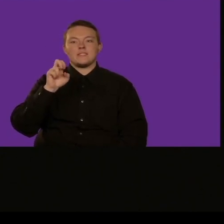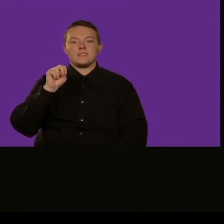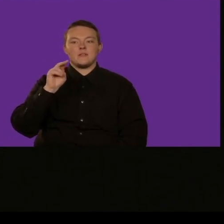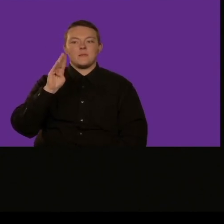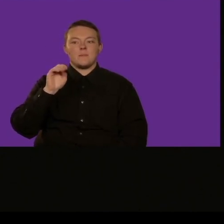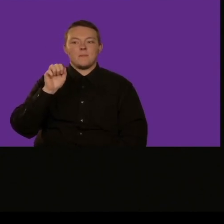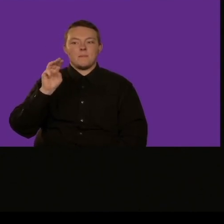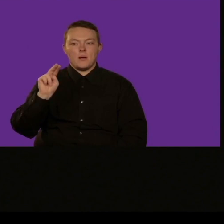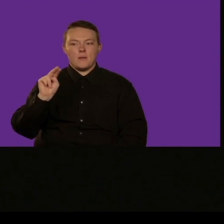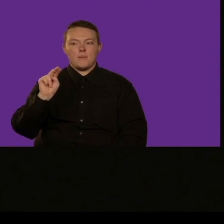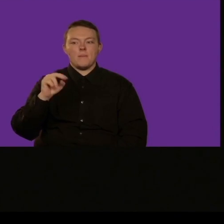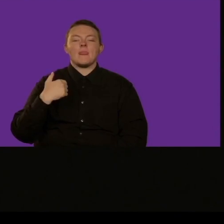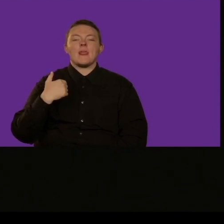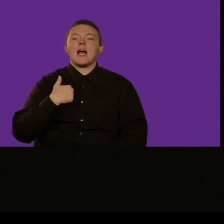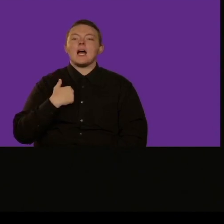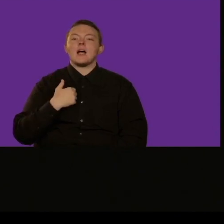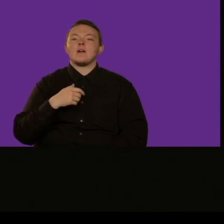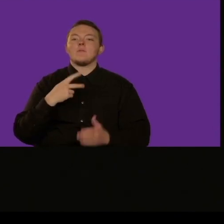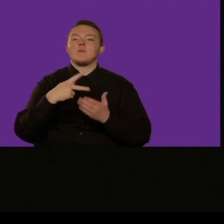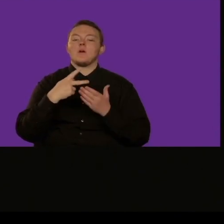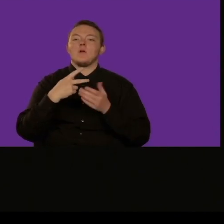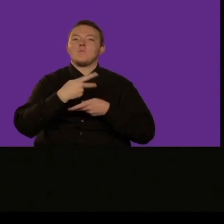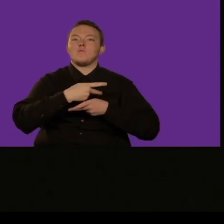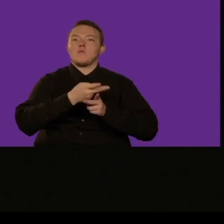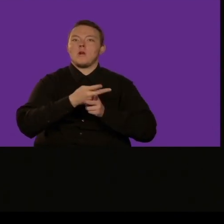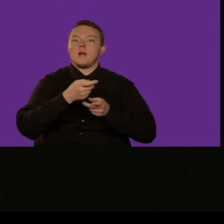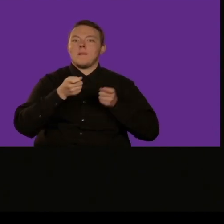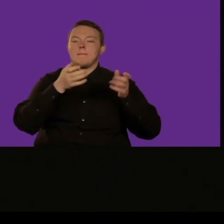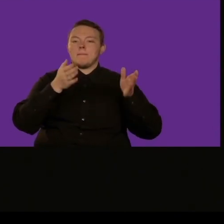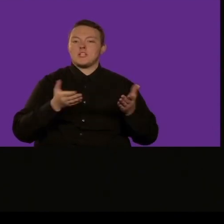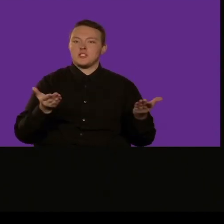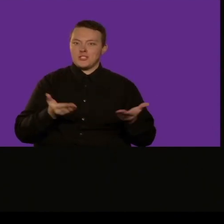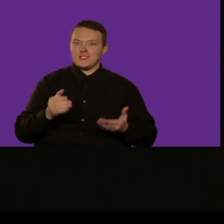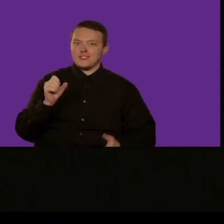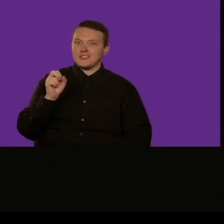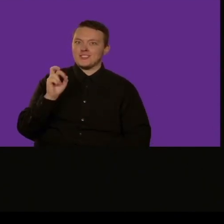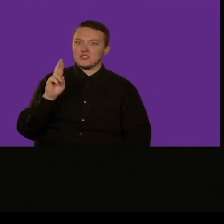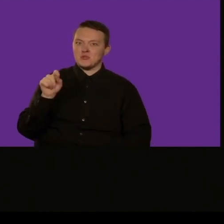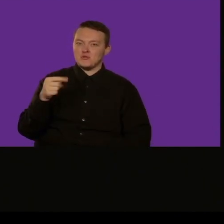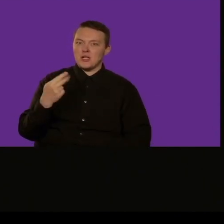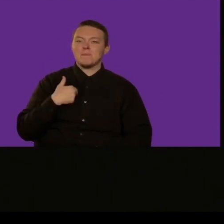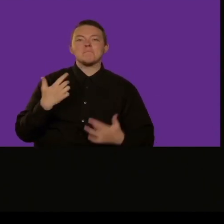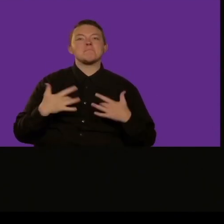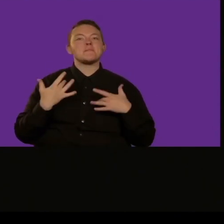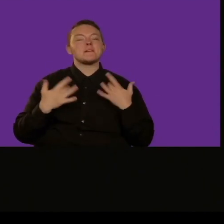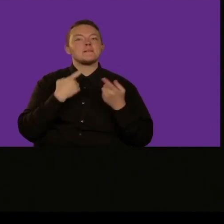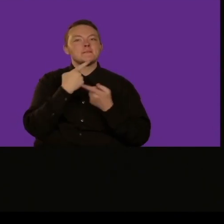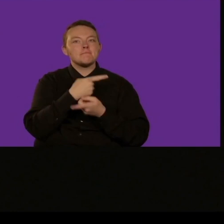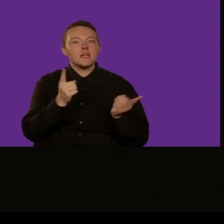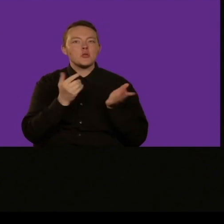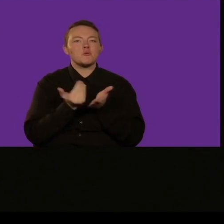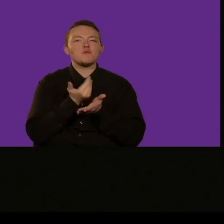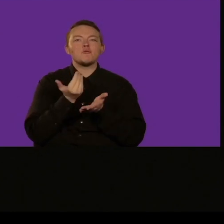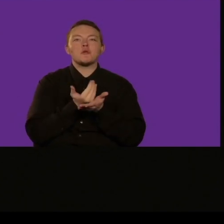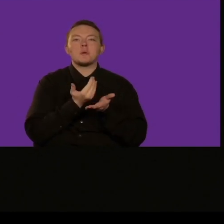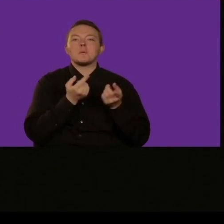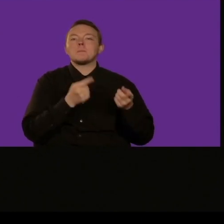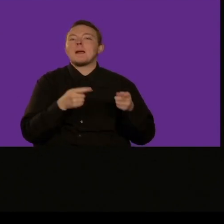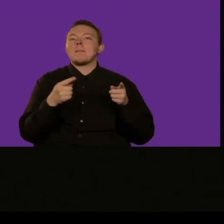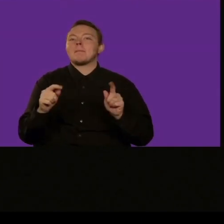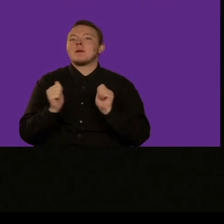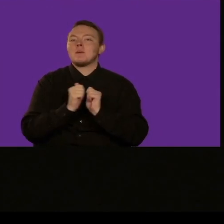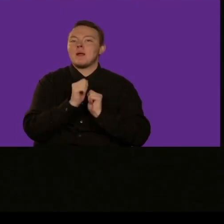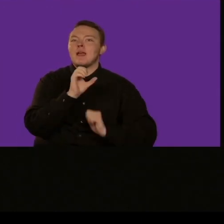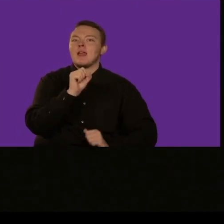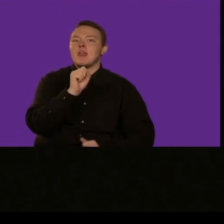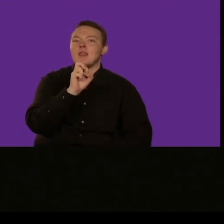sono Chris Garvici e sono anche Product Manager di come Eric e è interessante essere qui